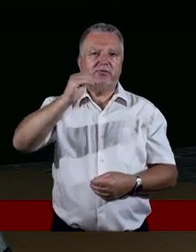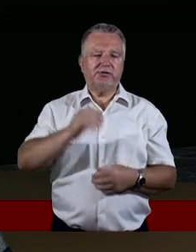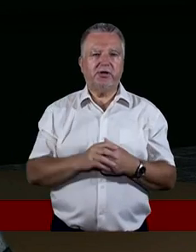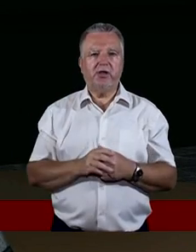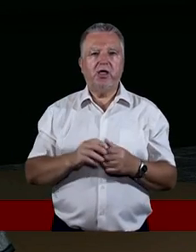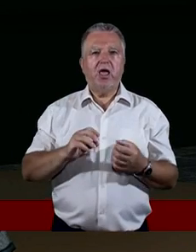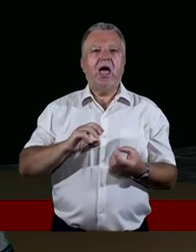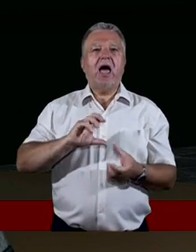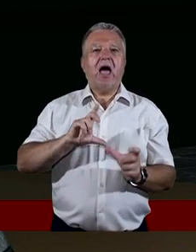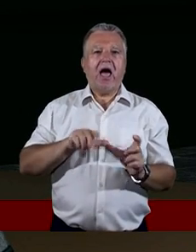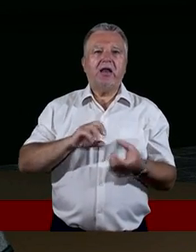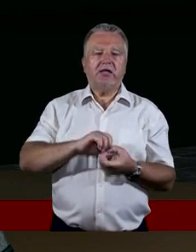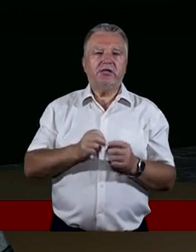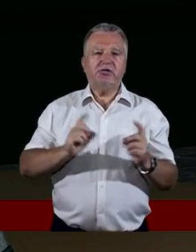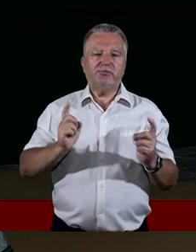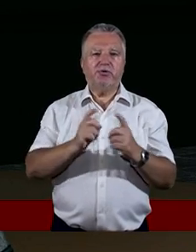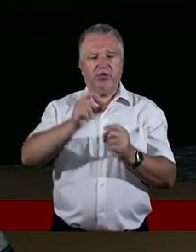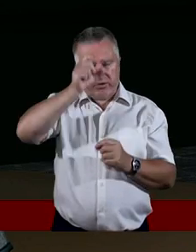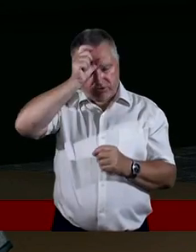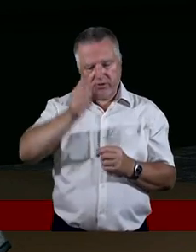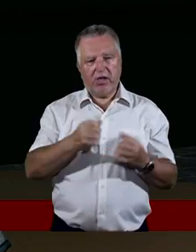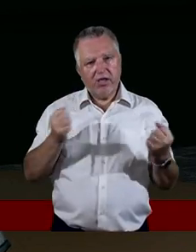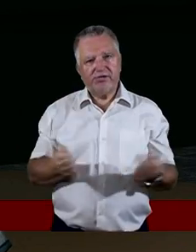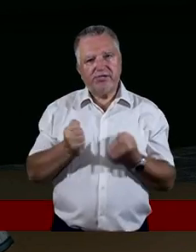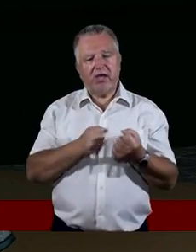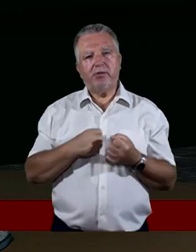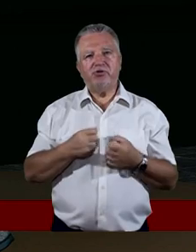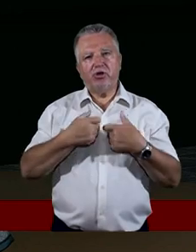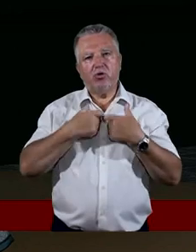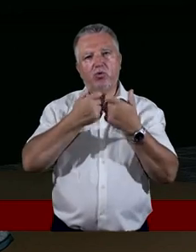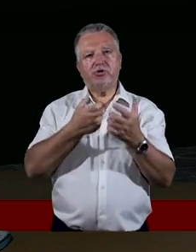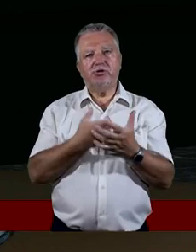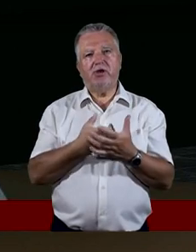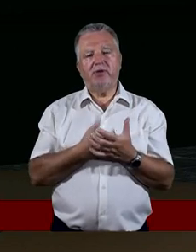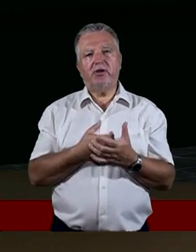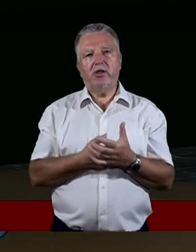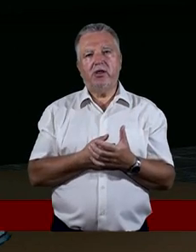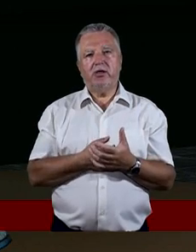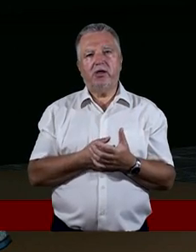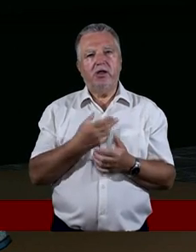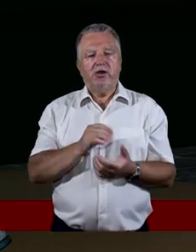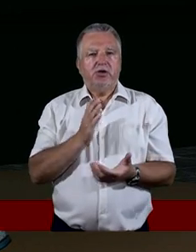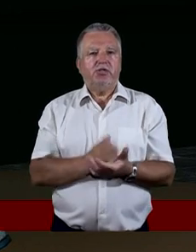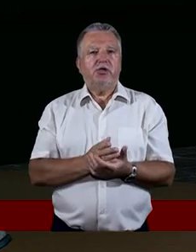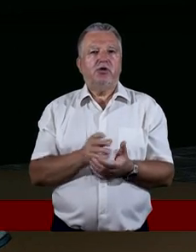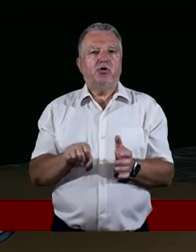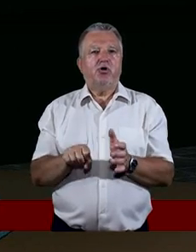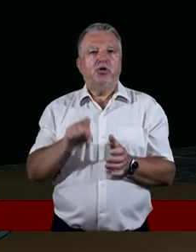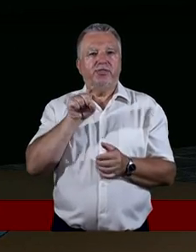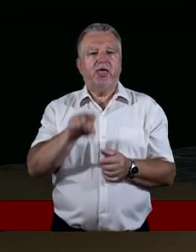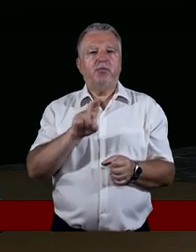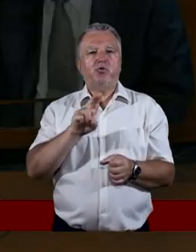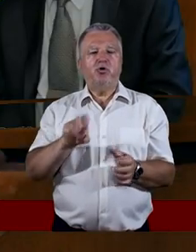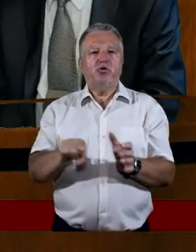mojej drodze, to zawsze mam ewangelizować. Nie tylko tego, do którego akurat poczuję, że do tego mam ewangelizować.